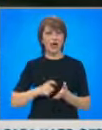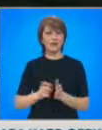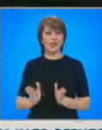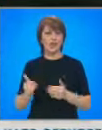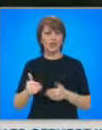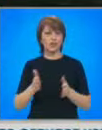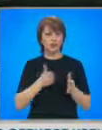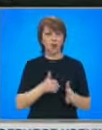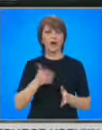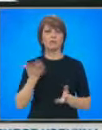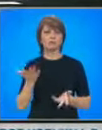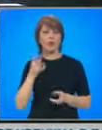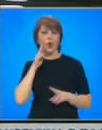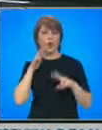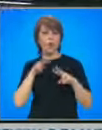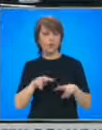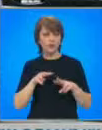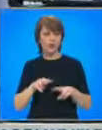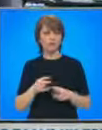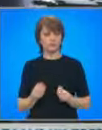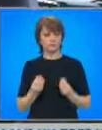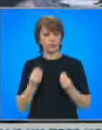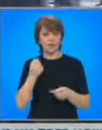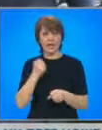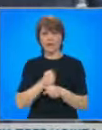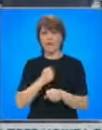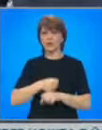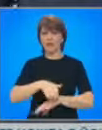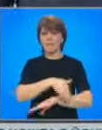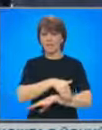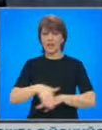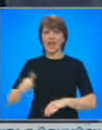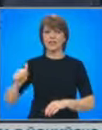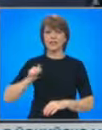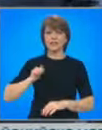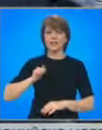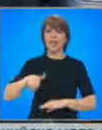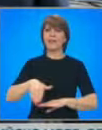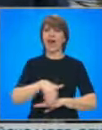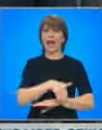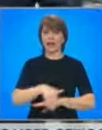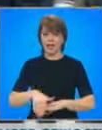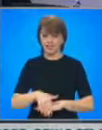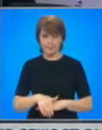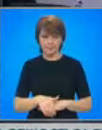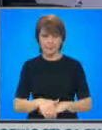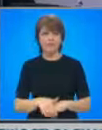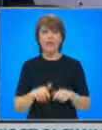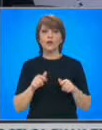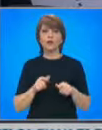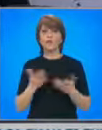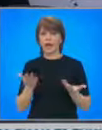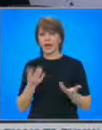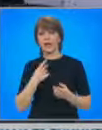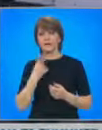фитосанитарен контрол, добре работещи митници и защите на външна граница на Европейския съюз, каза премьерът. Това е